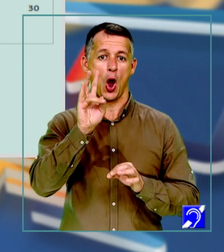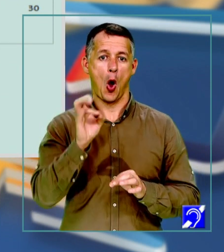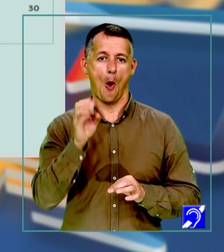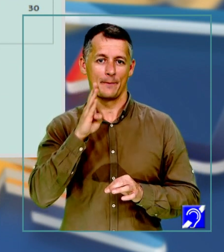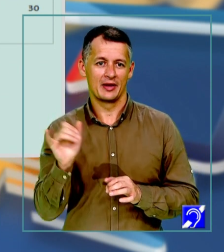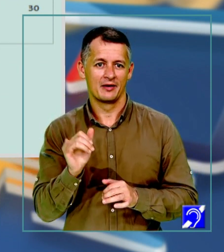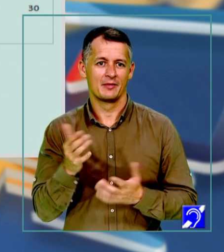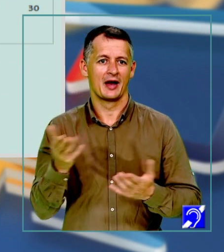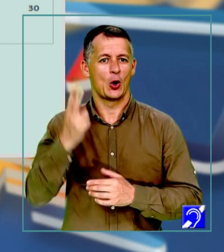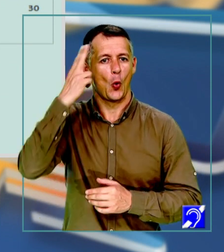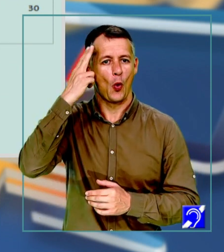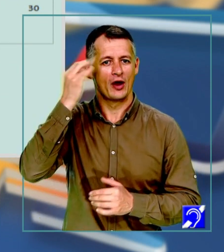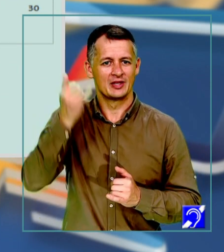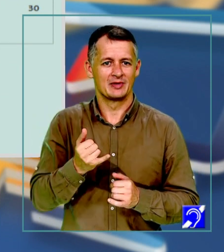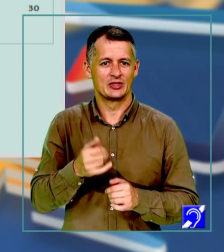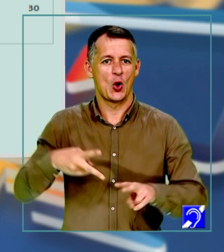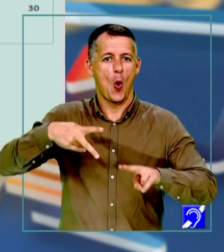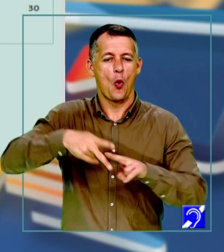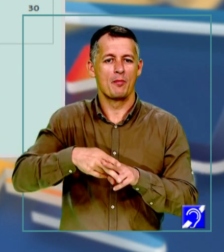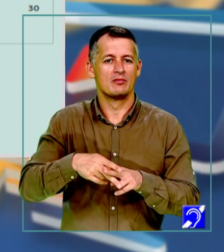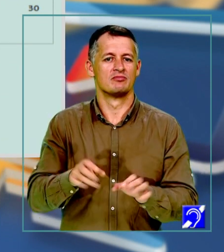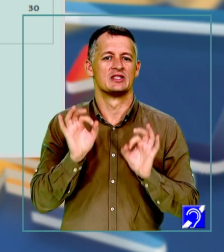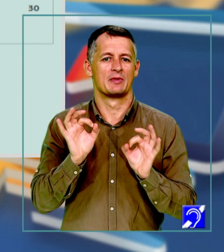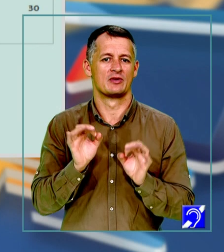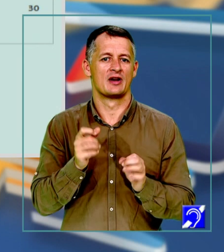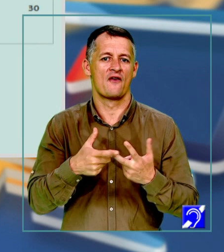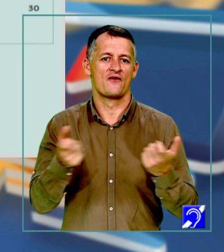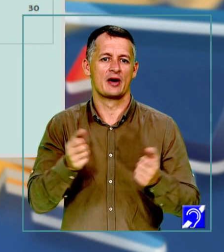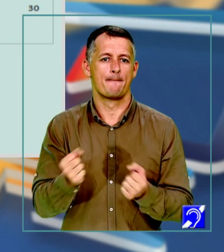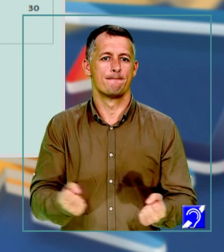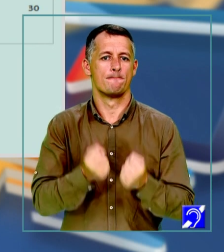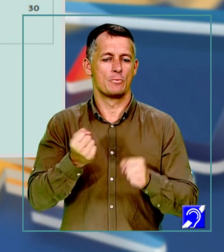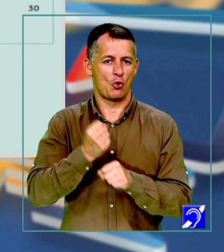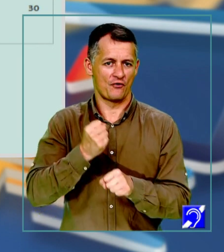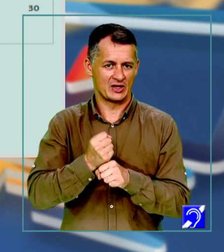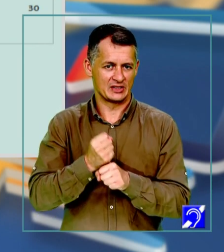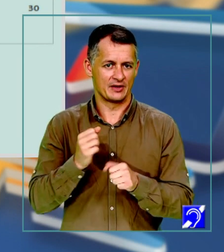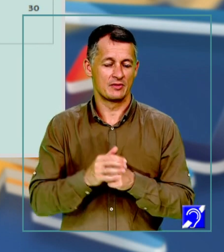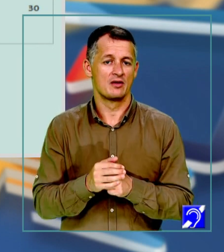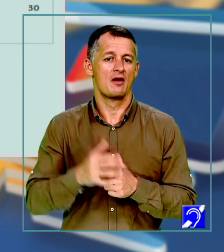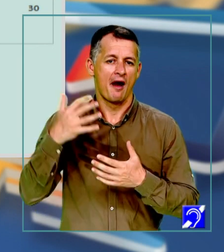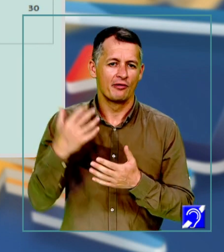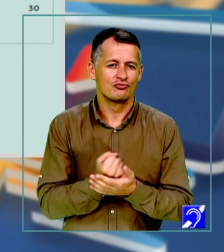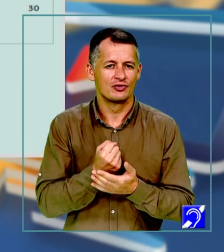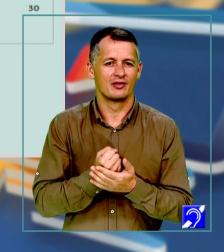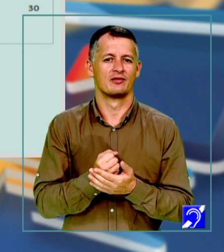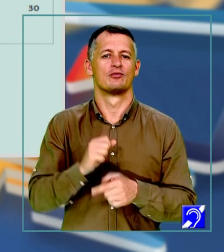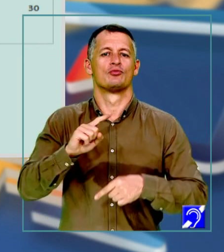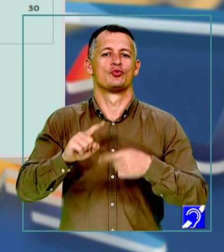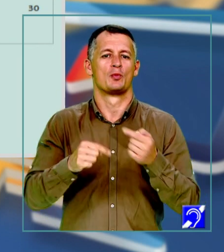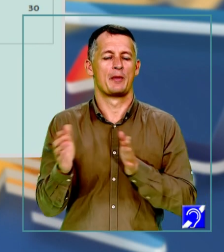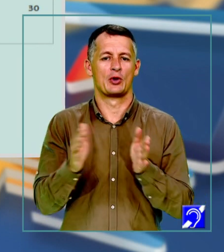sensul pe care îl cunoaștem astăzi de ocupație preferată în afara profesiei, a câștigat teren abia la finalul secolului al XX-lea,